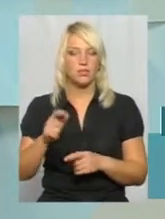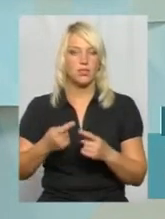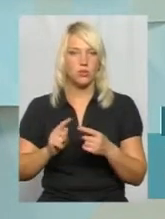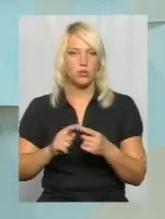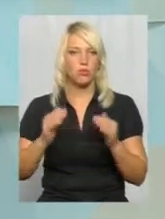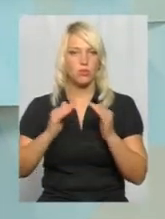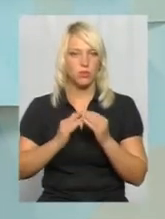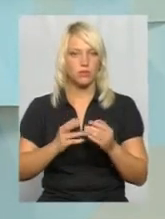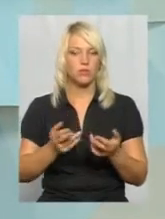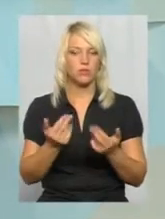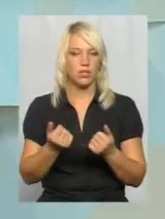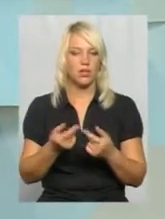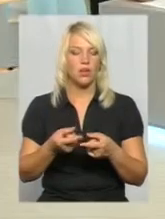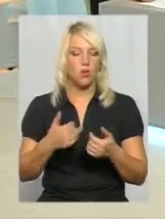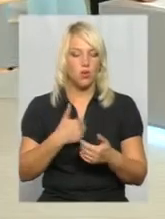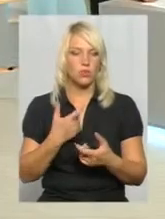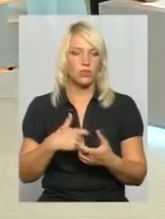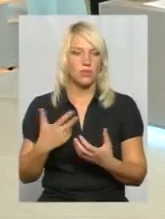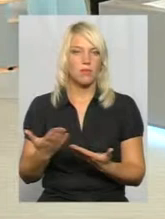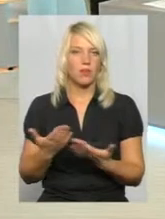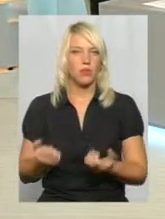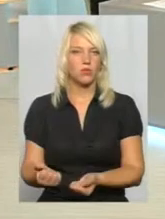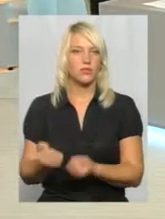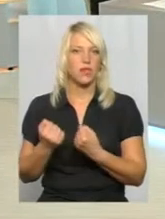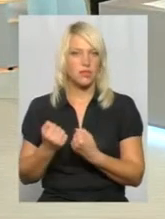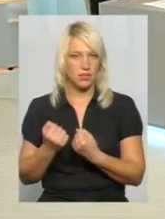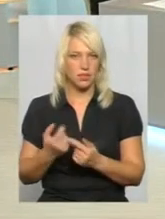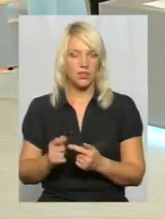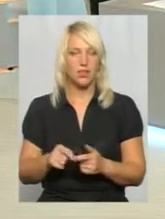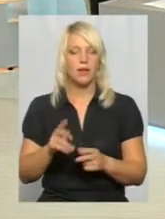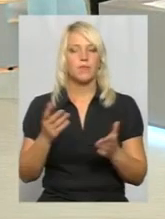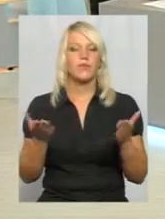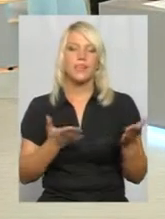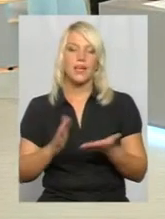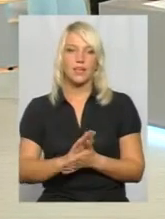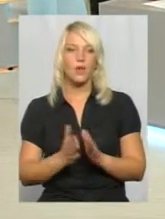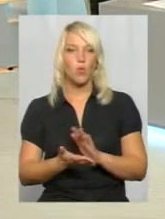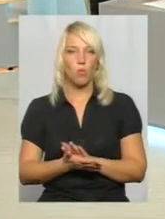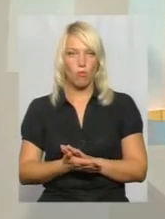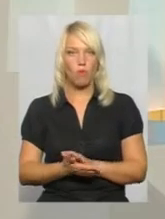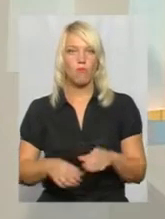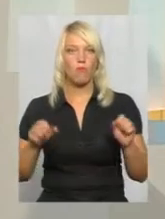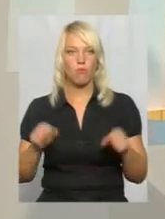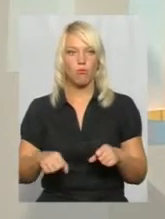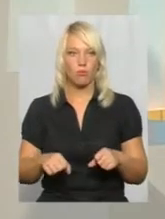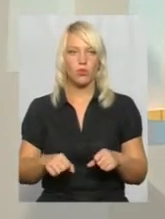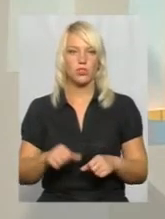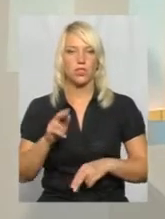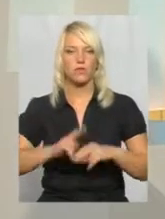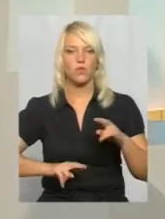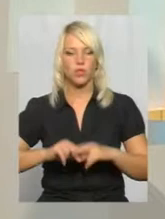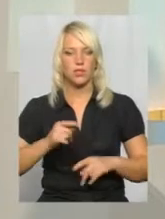хочуть себе якось захистити. От за яких умов, все ж таки, можна зводити паркани?